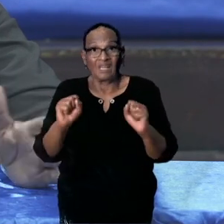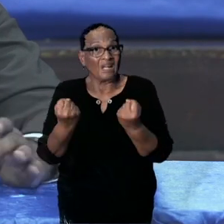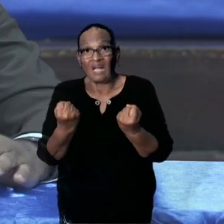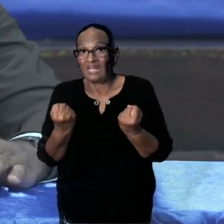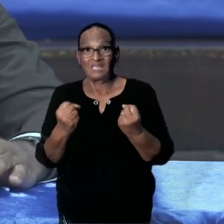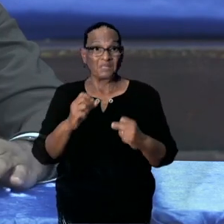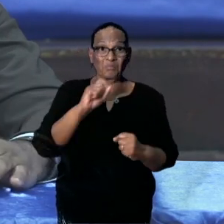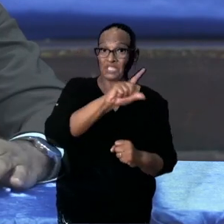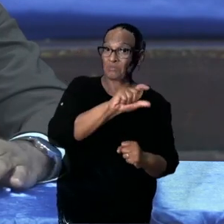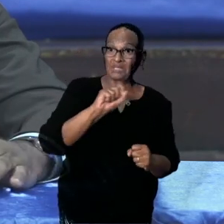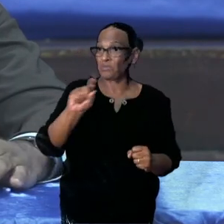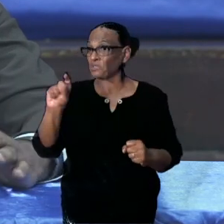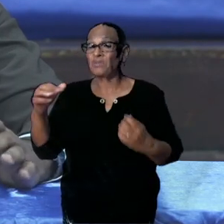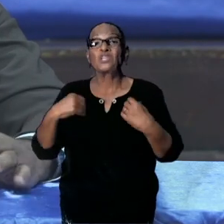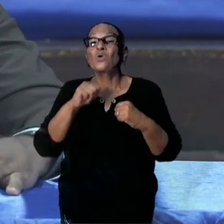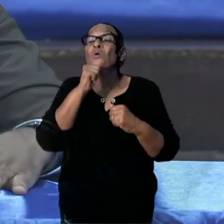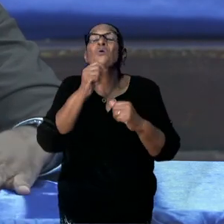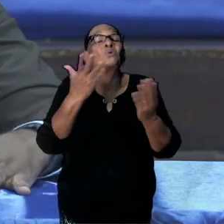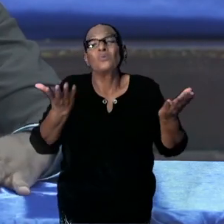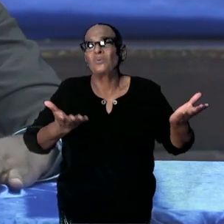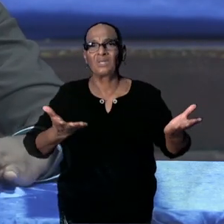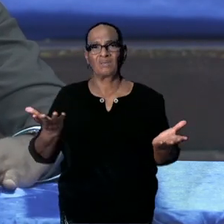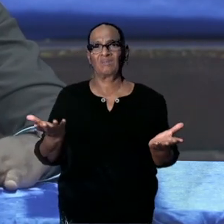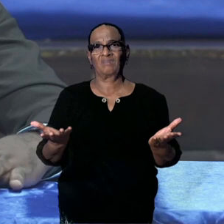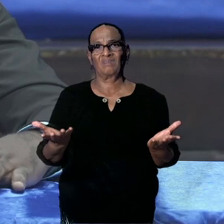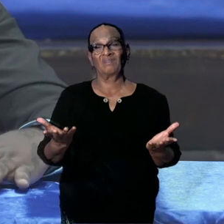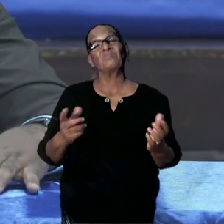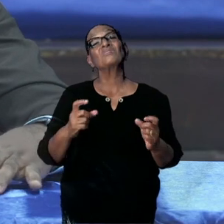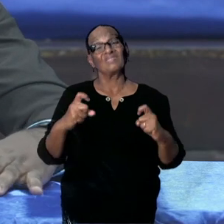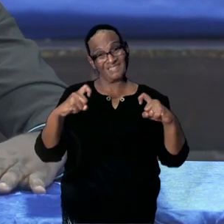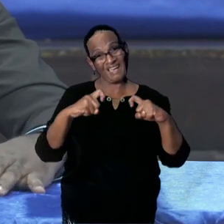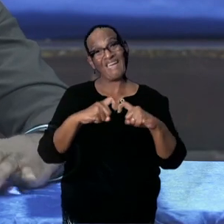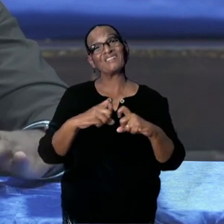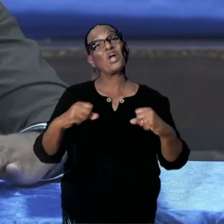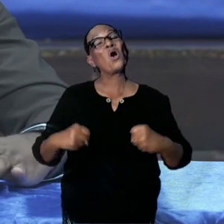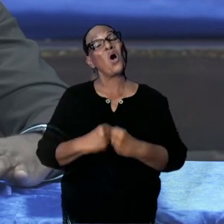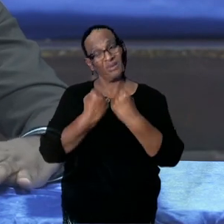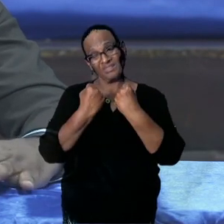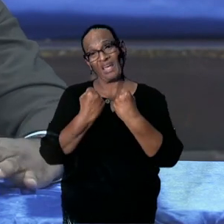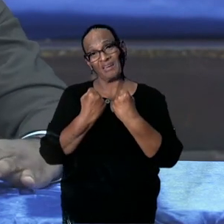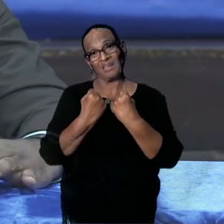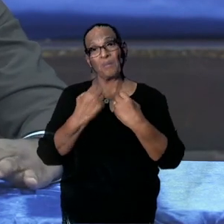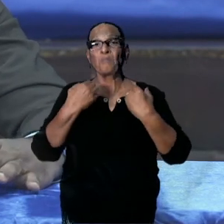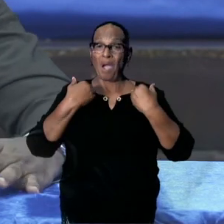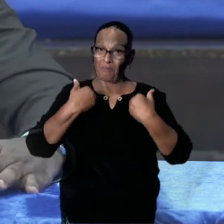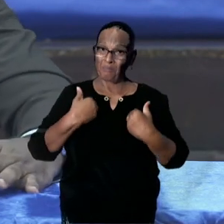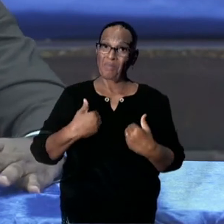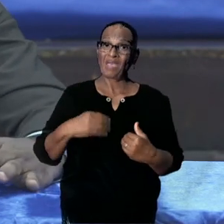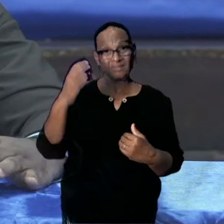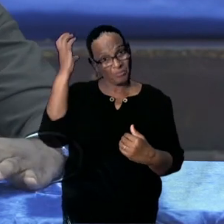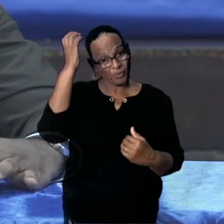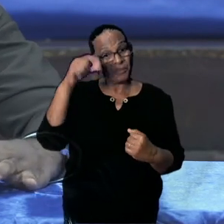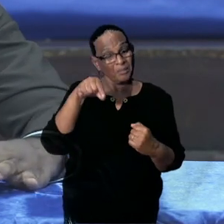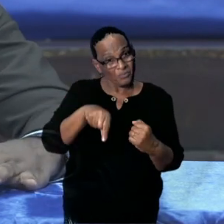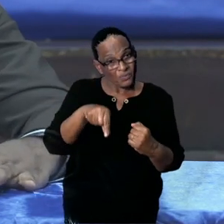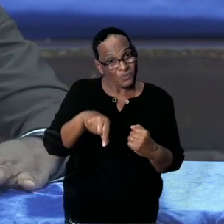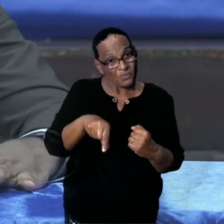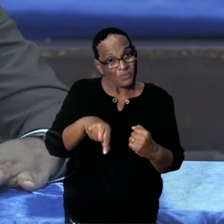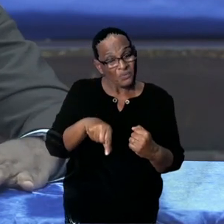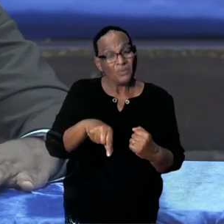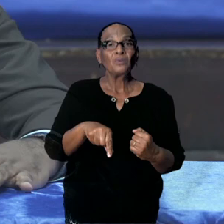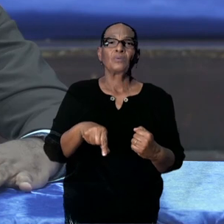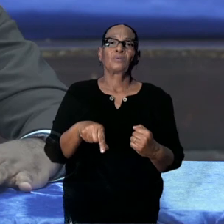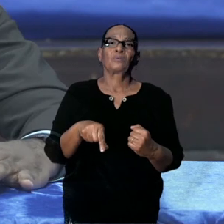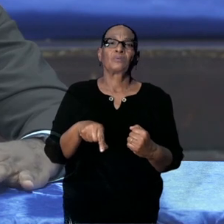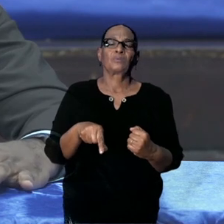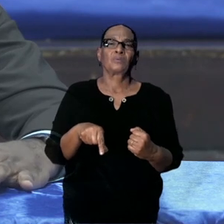besmet is met het COVID-virus. Dus dat is een extra uitdaging, maar het menselijk aspect in deze moeten we ook niet